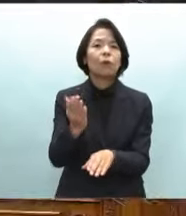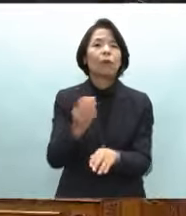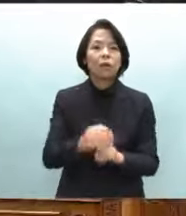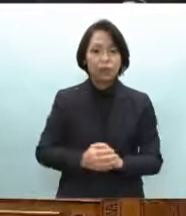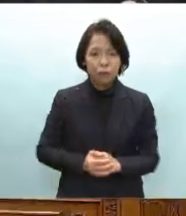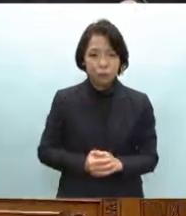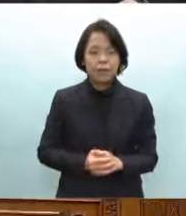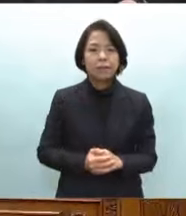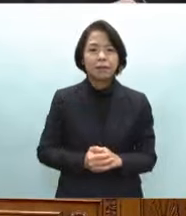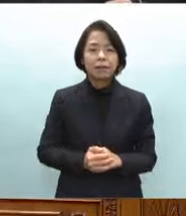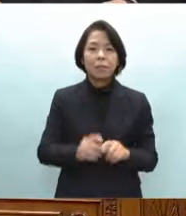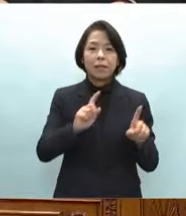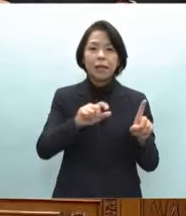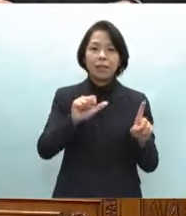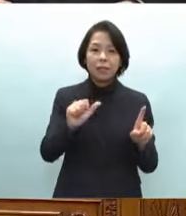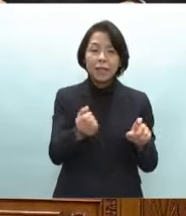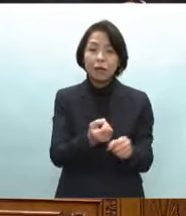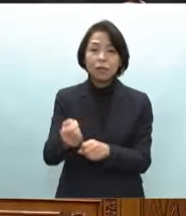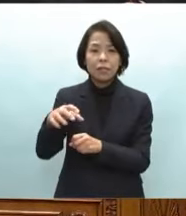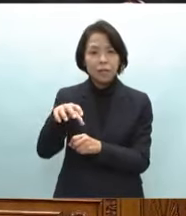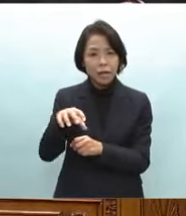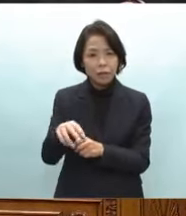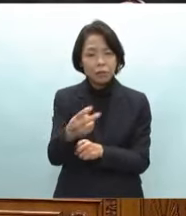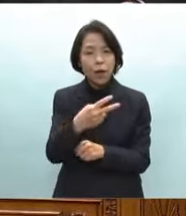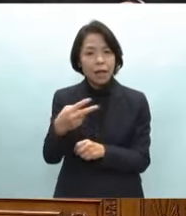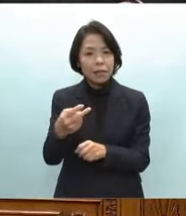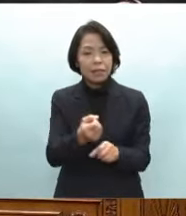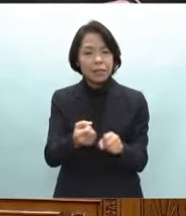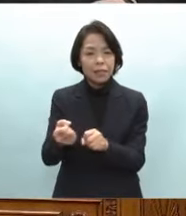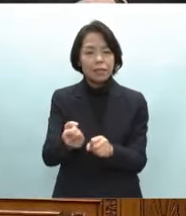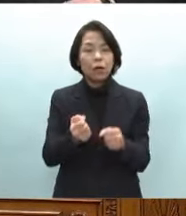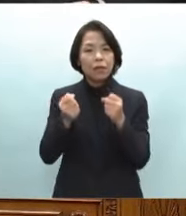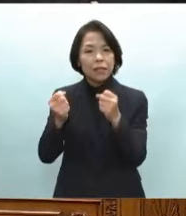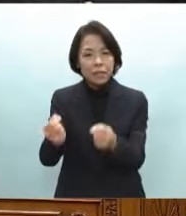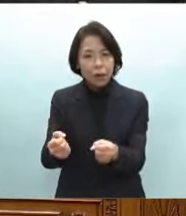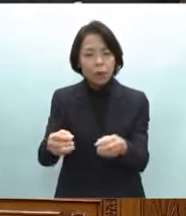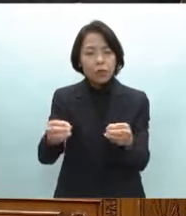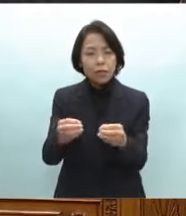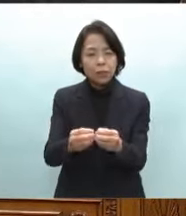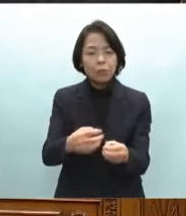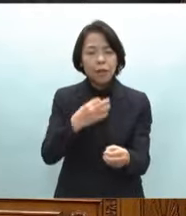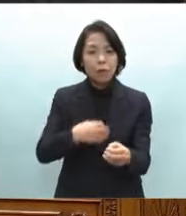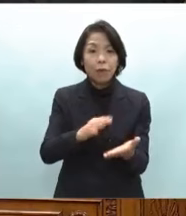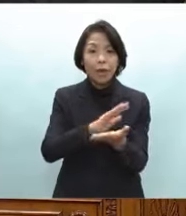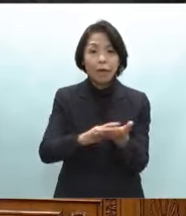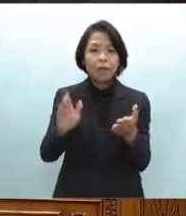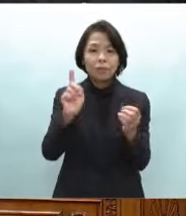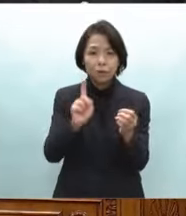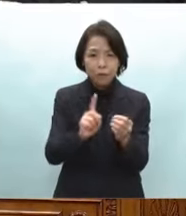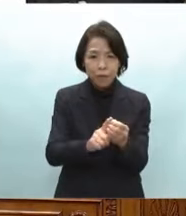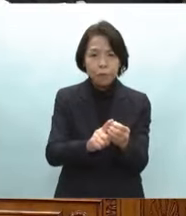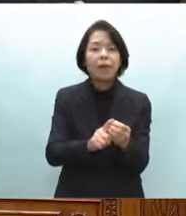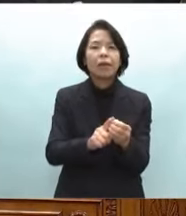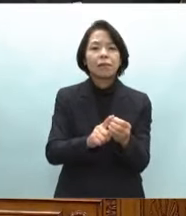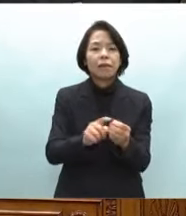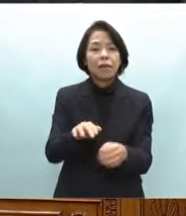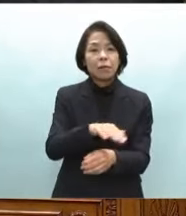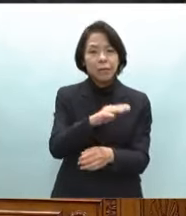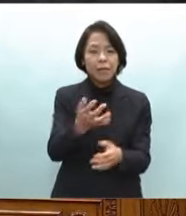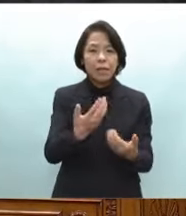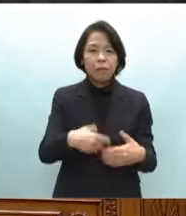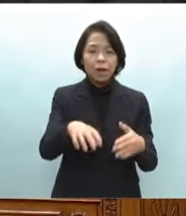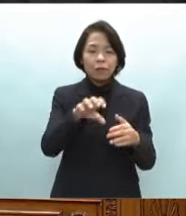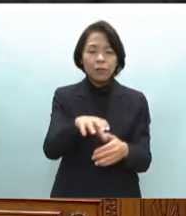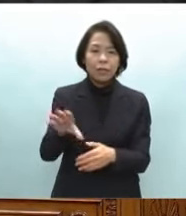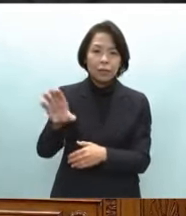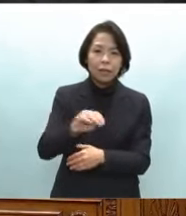また1.5次避難所や二次避難所への移動に伴う不安解消のために必ず皆さんを封鎖に戻すと